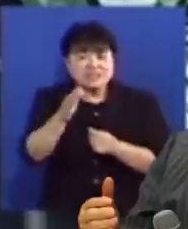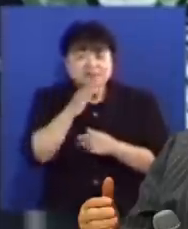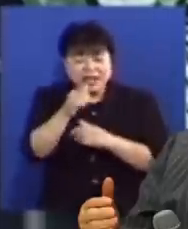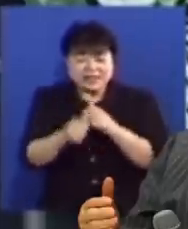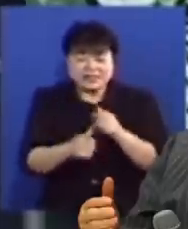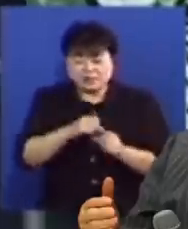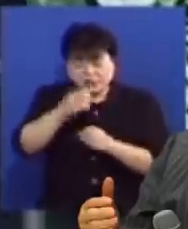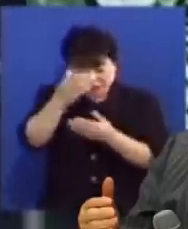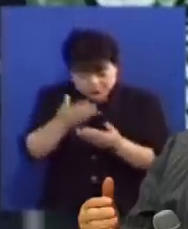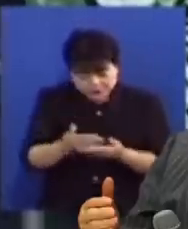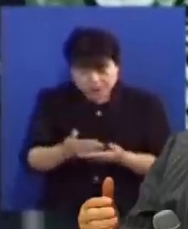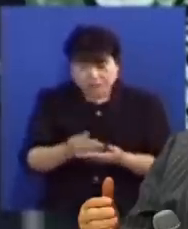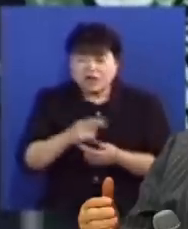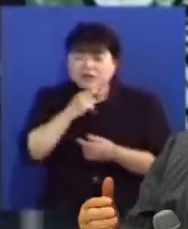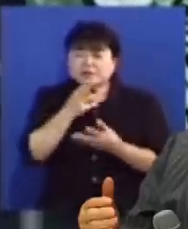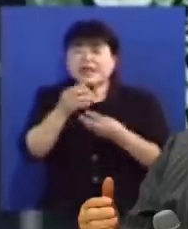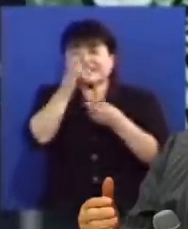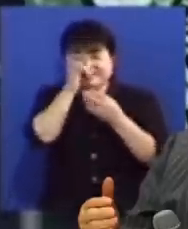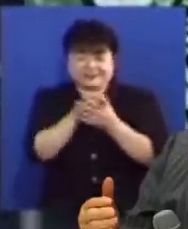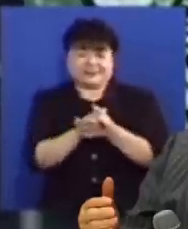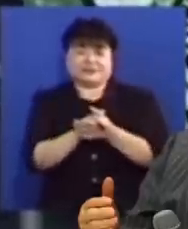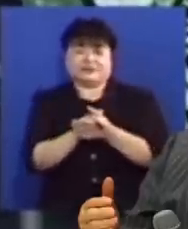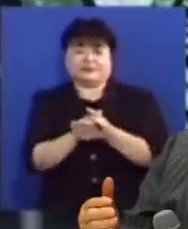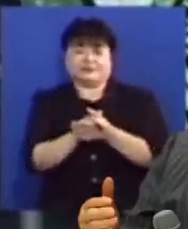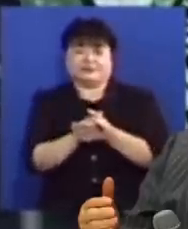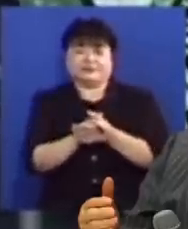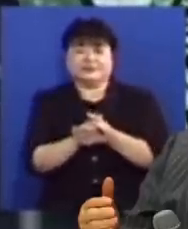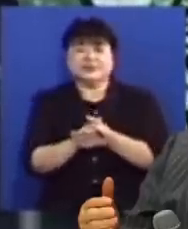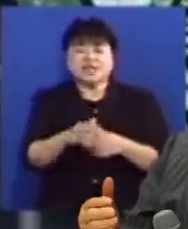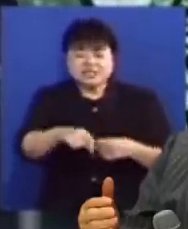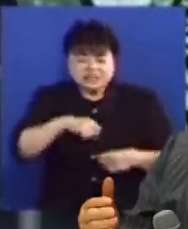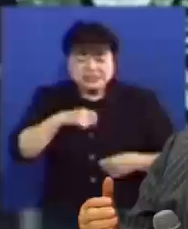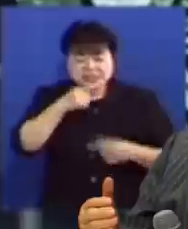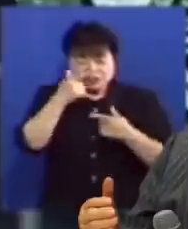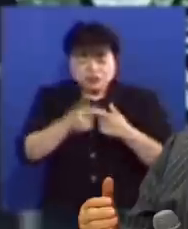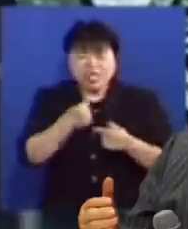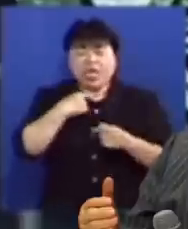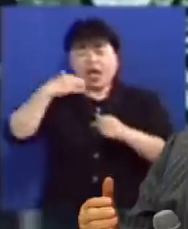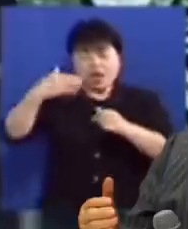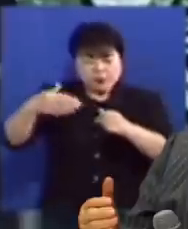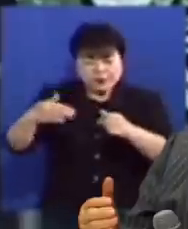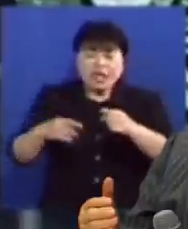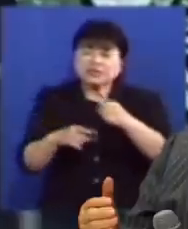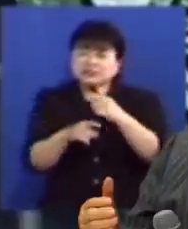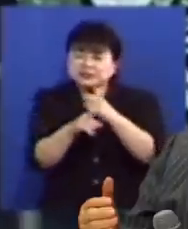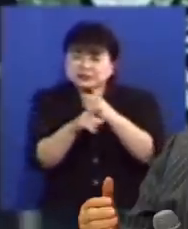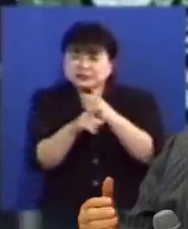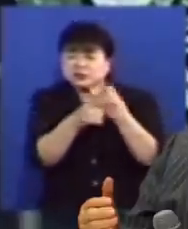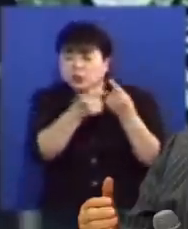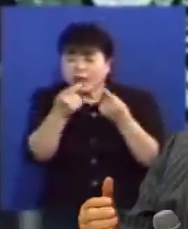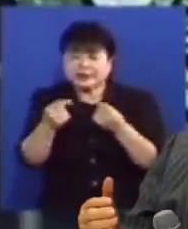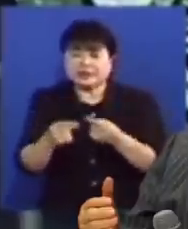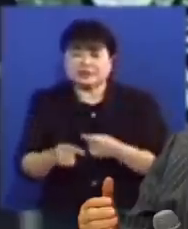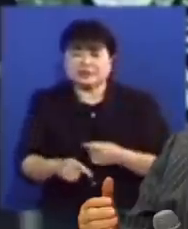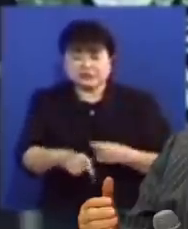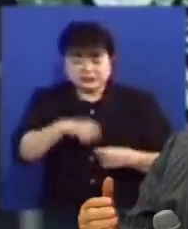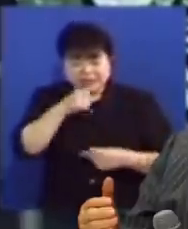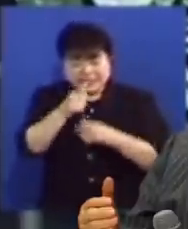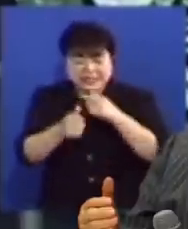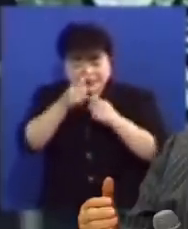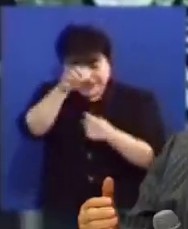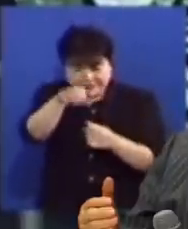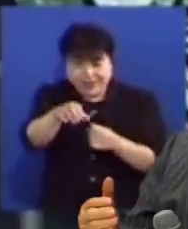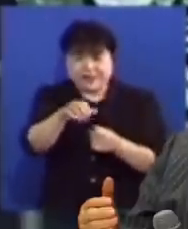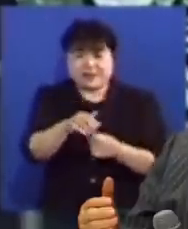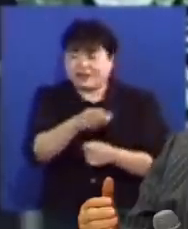하나님이 보내신 분이냐 의심을 많이 가지고 있는 것입니다 의라는 것은 죄가 한 번도 안 지은 상태를 말하고 의라는 것은 하나님